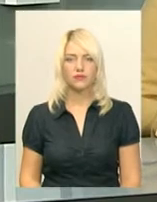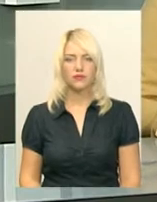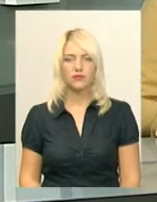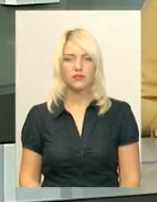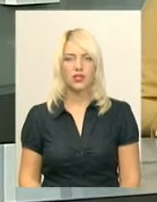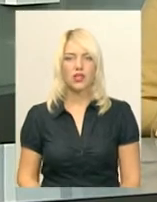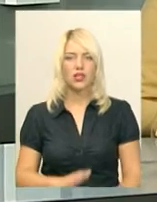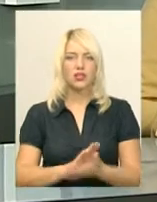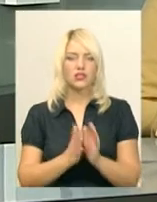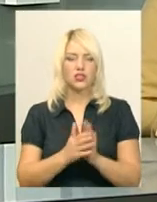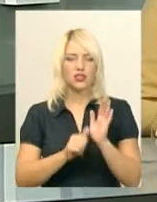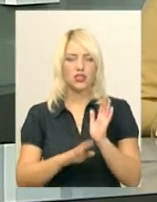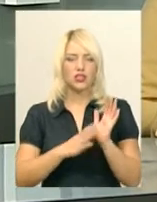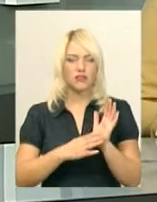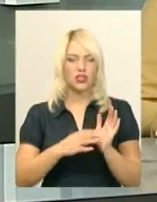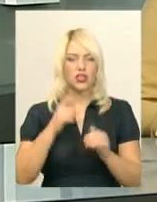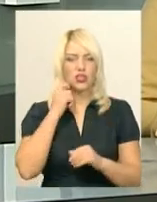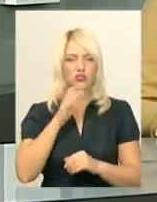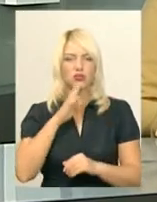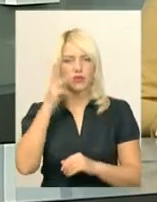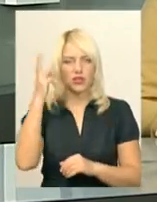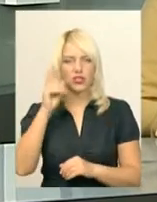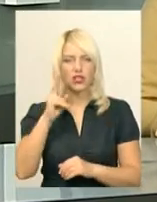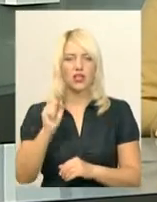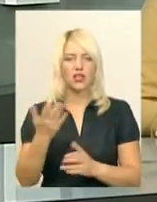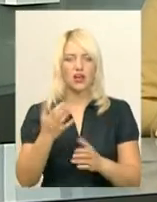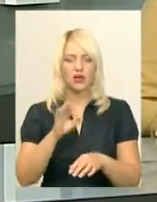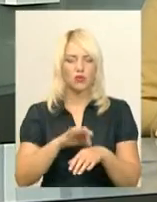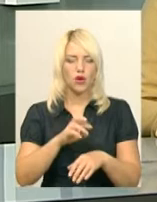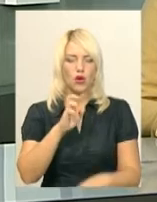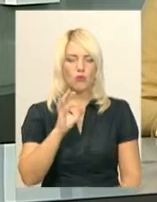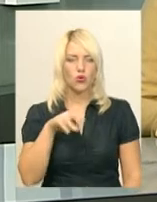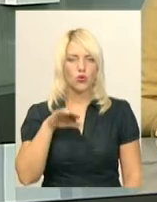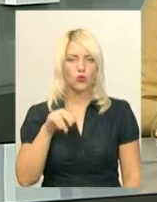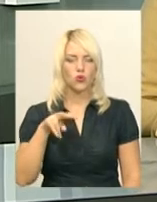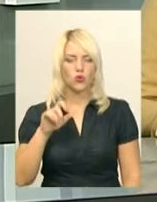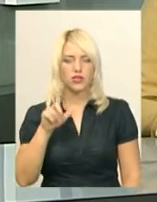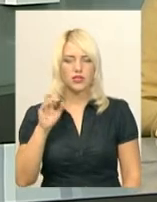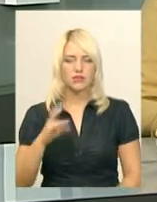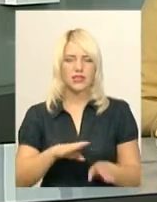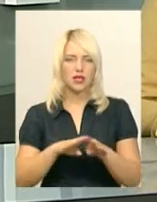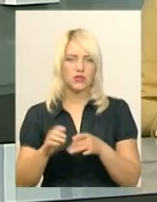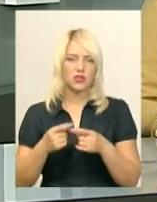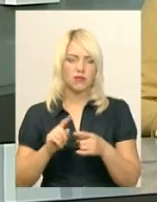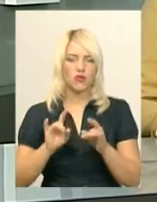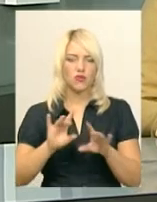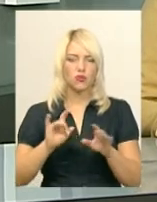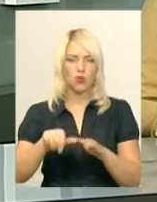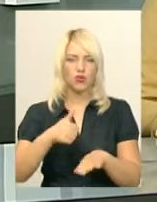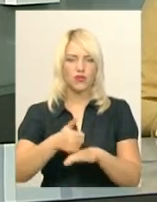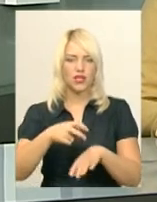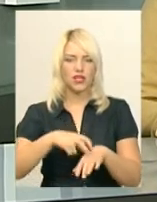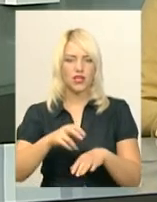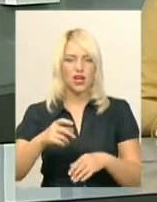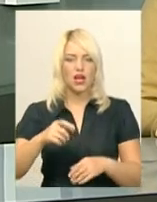Стан 69-річної хмельничанки, яка захворіла на ботулізм, стабілізувався. Про це нам повідомила головний лікар Хмельницької